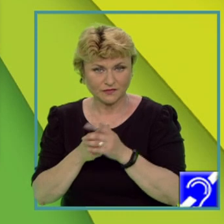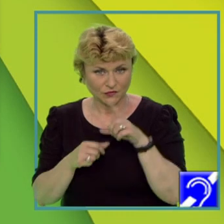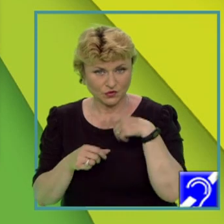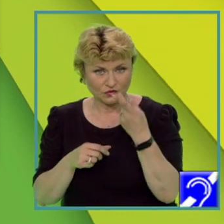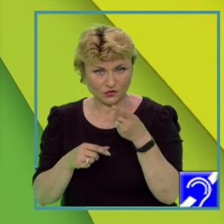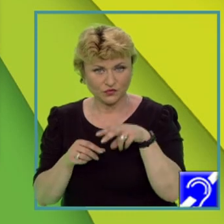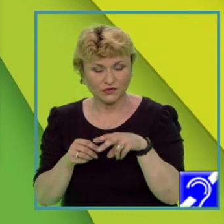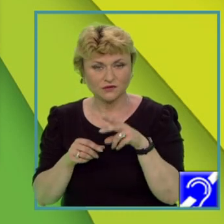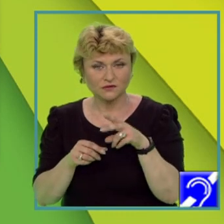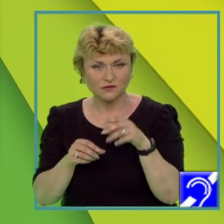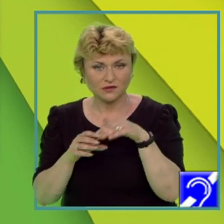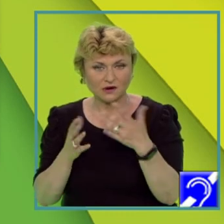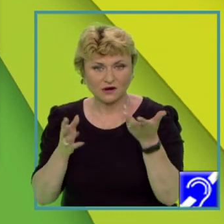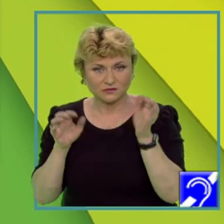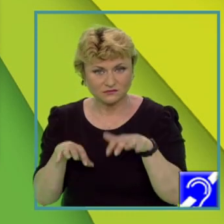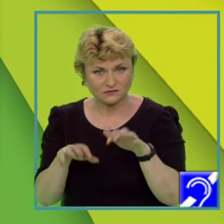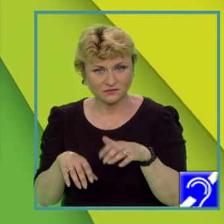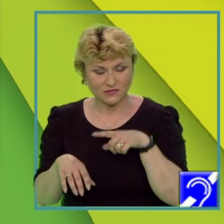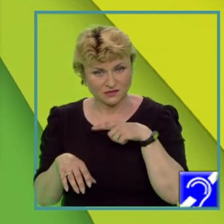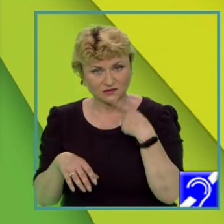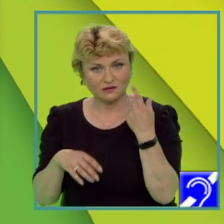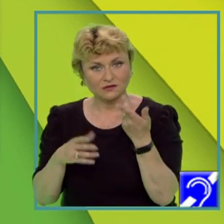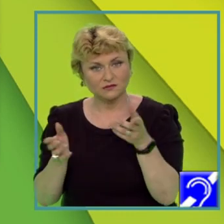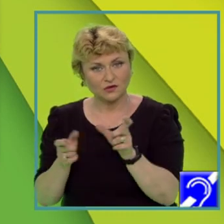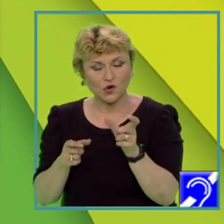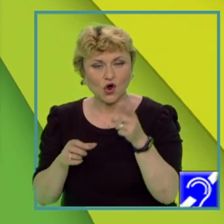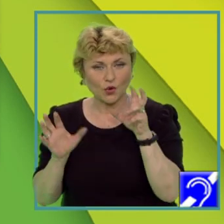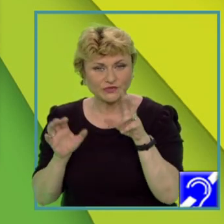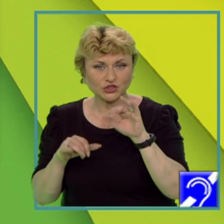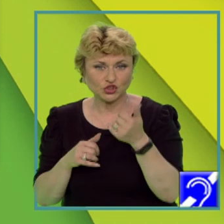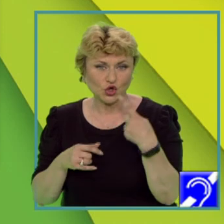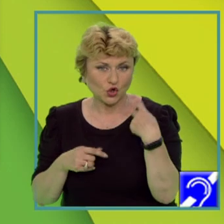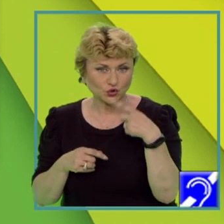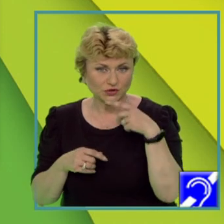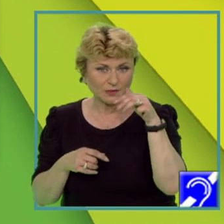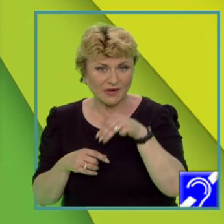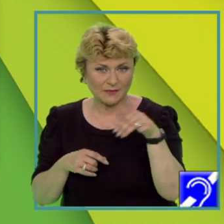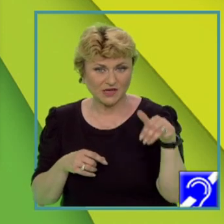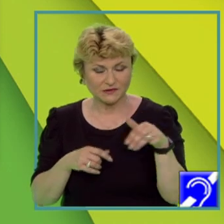cantitatea medie de precipitații este între 80 și 100 de milimetri.